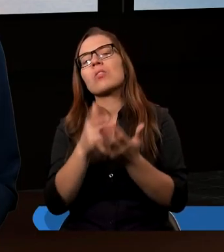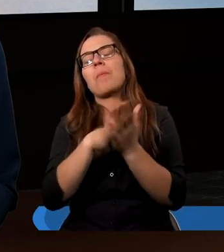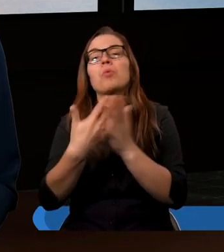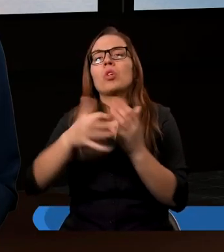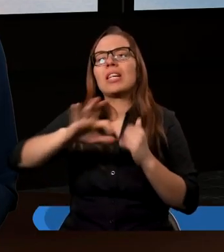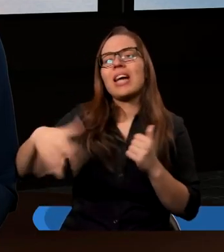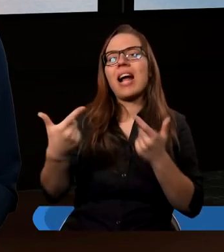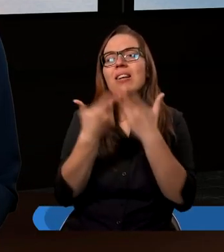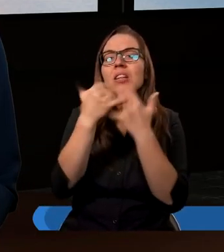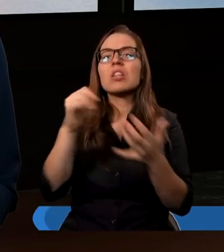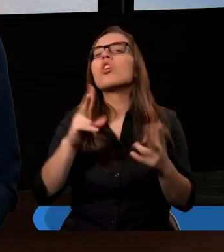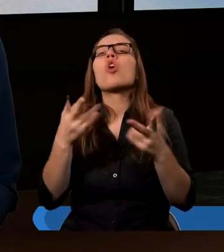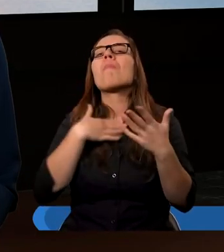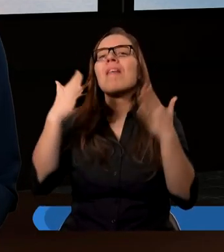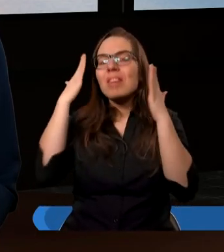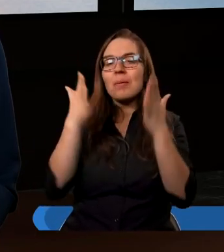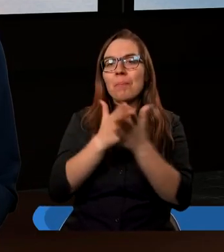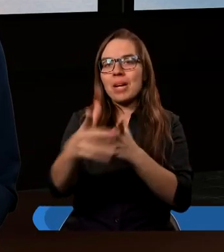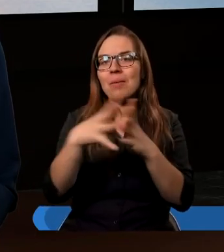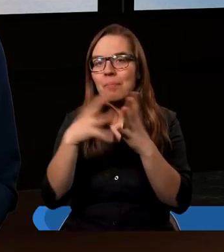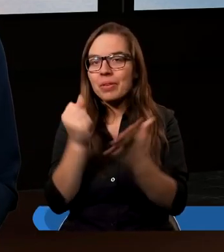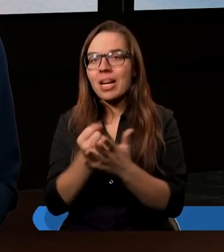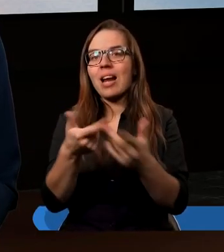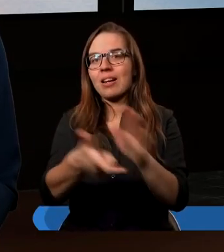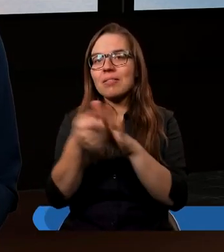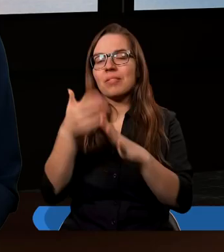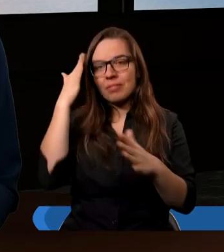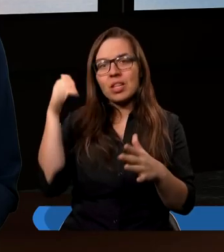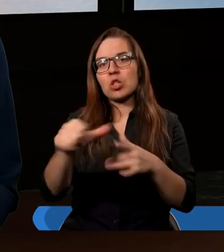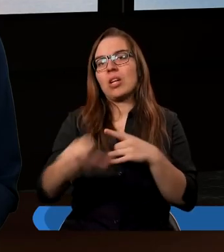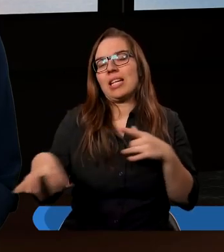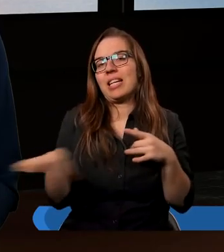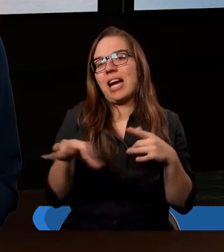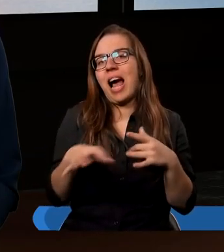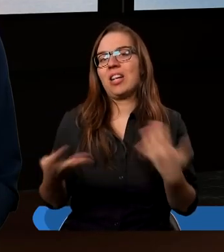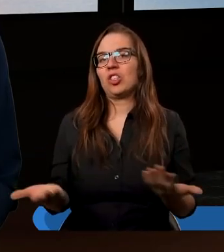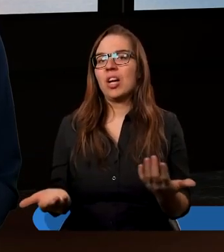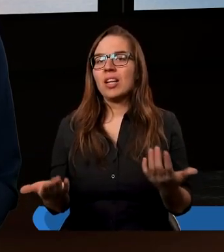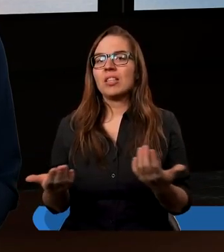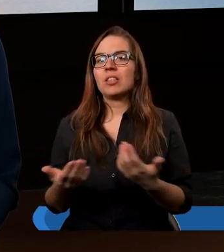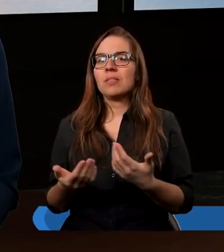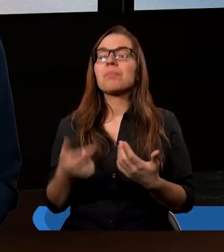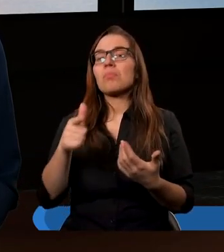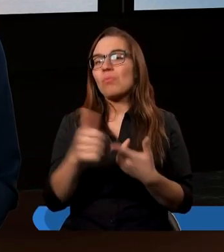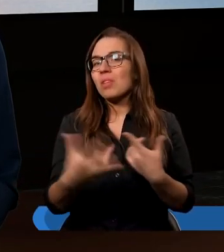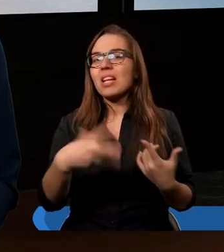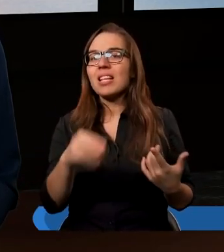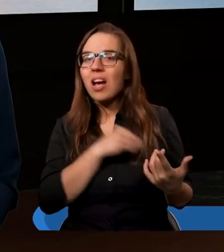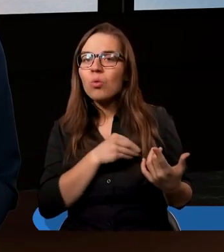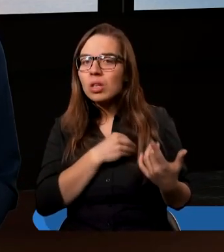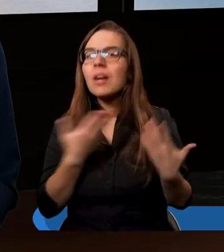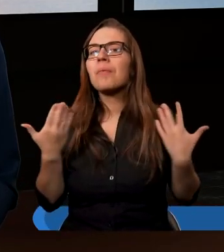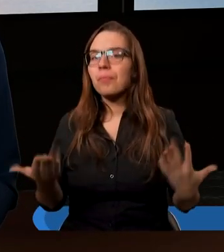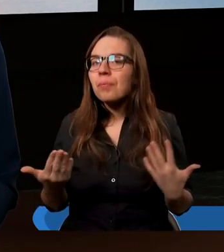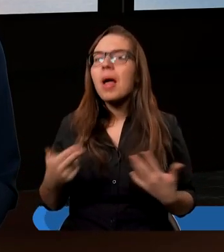chleba przez biedną osobę w jakimś sklepie. To jest kradzież. I to jest nieuczciwość. Natomiast